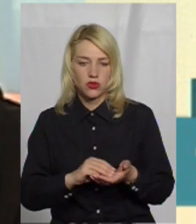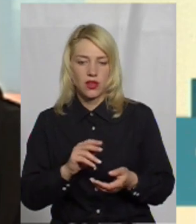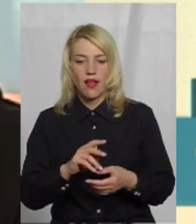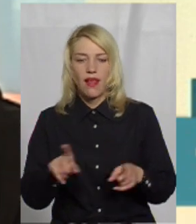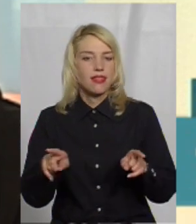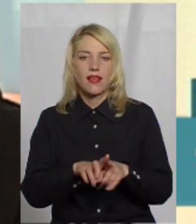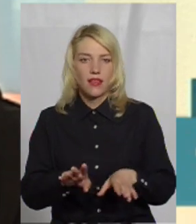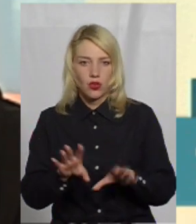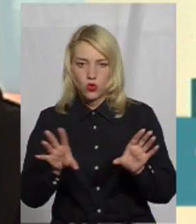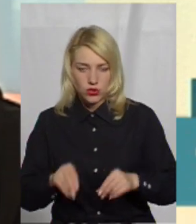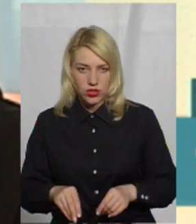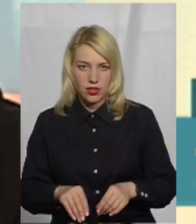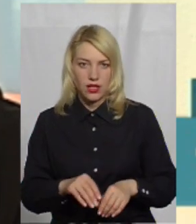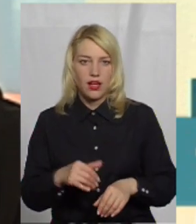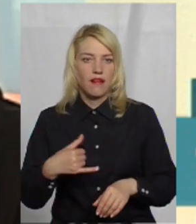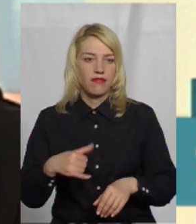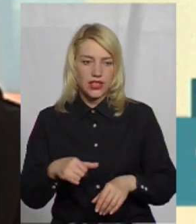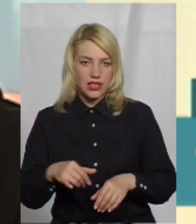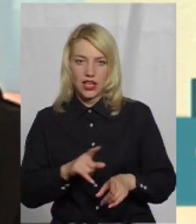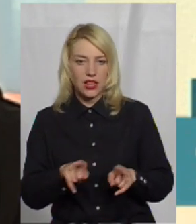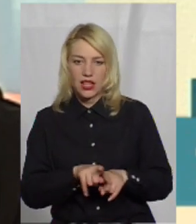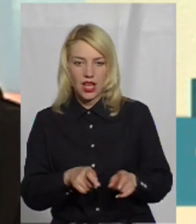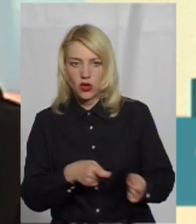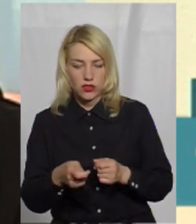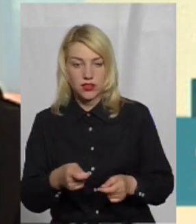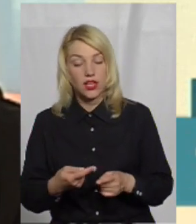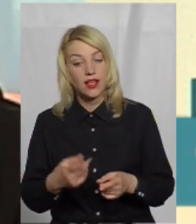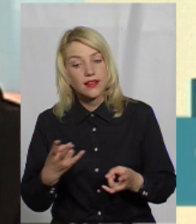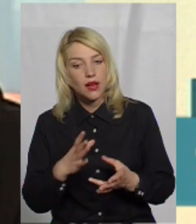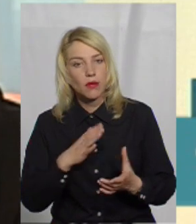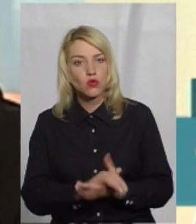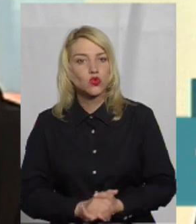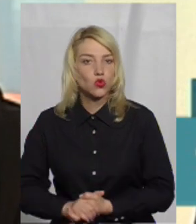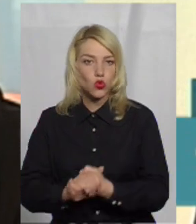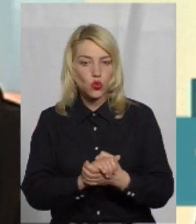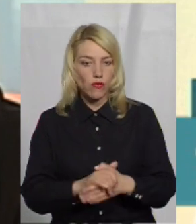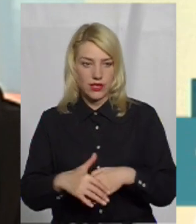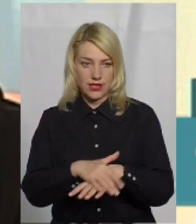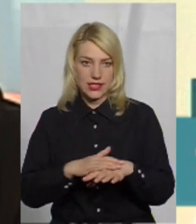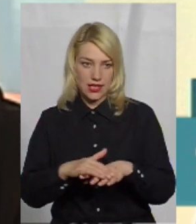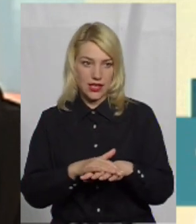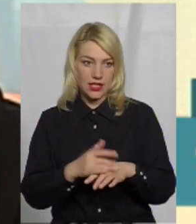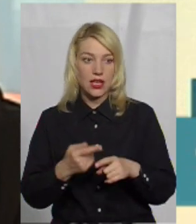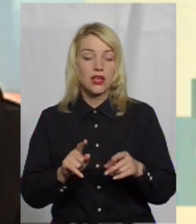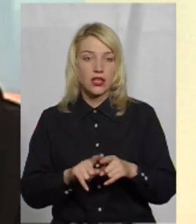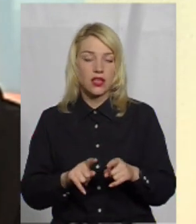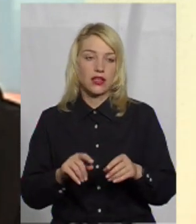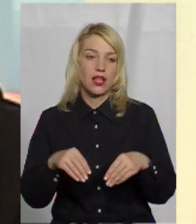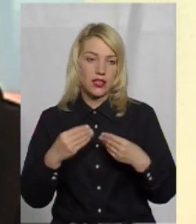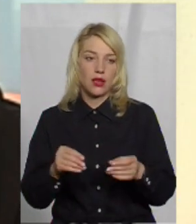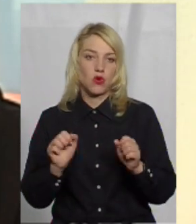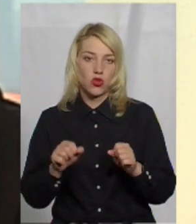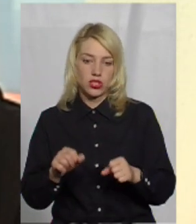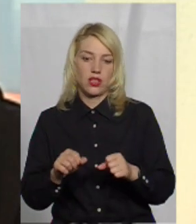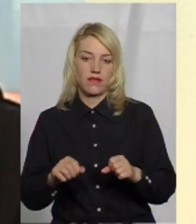Насправді, хочу сказати, що тут ситуація, коли тут гуртом, тут згуртованість населення дає можливість ліквідовувати будь-які